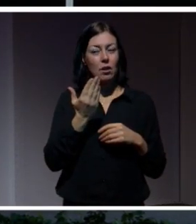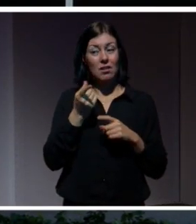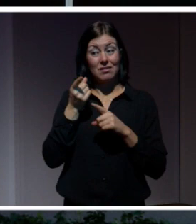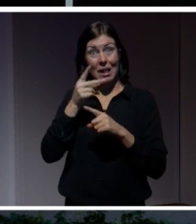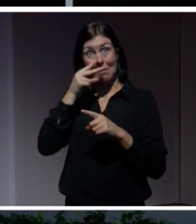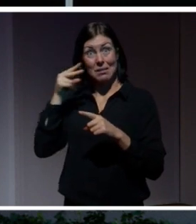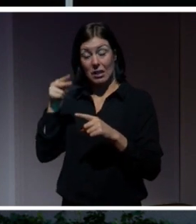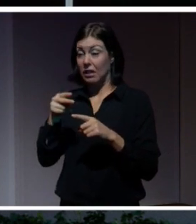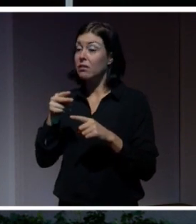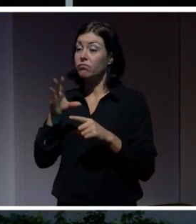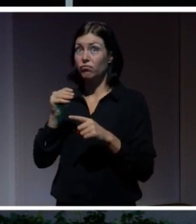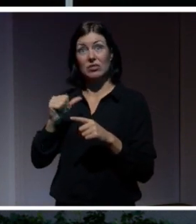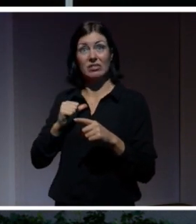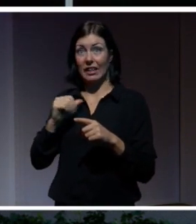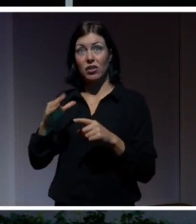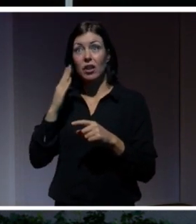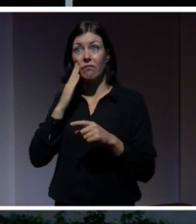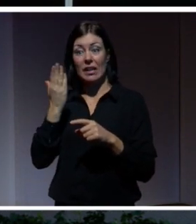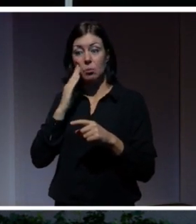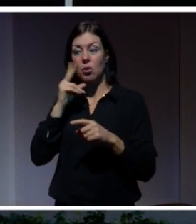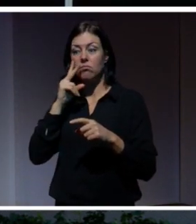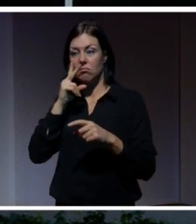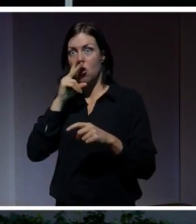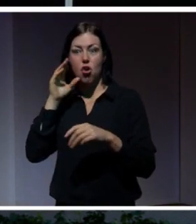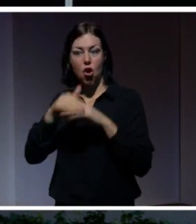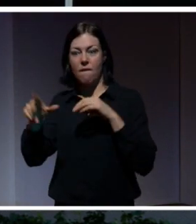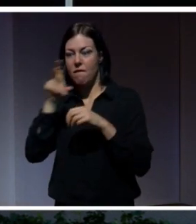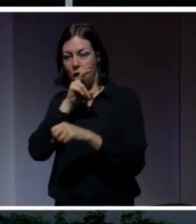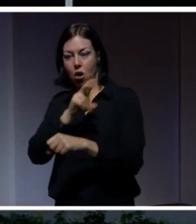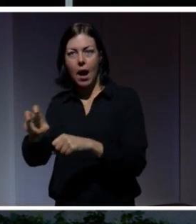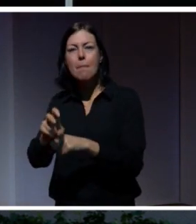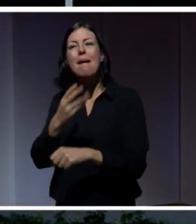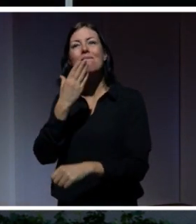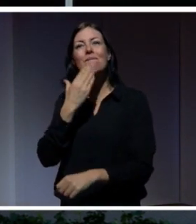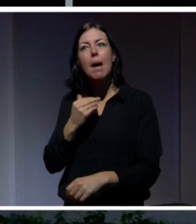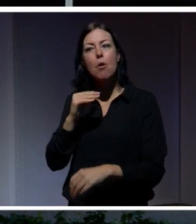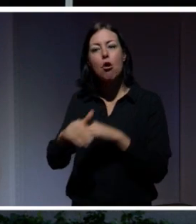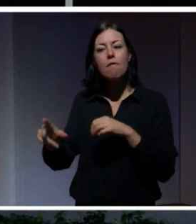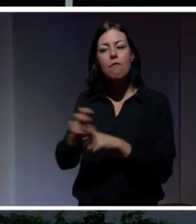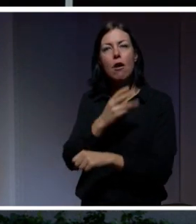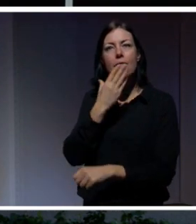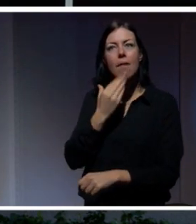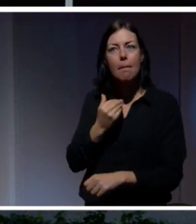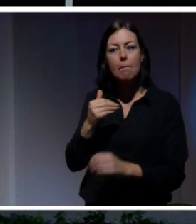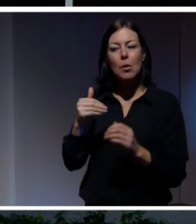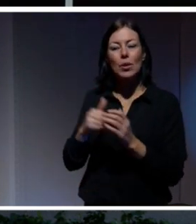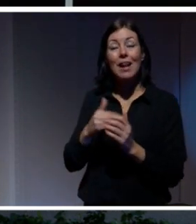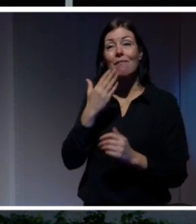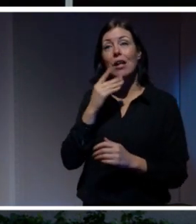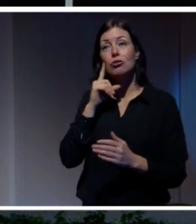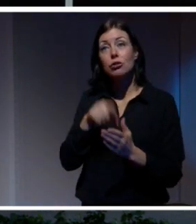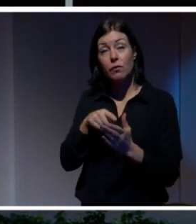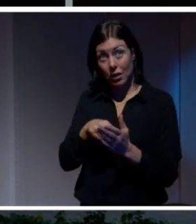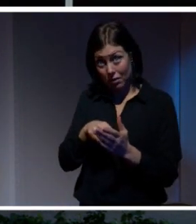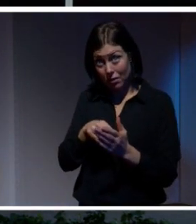råder det ingen tvekan om att Facebook är en övervakningsmekanism. Men vem är det som övervakar vem och för vilka syften? Ja, finns det